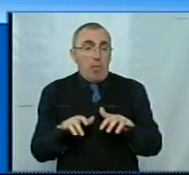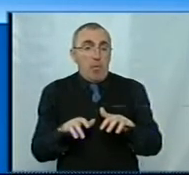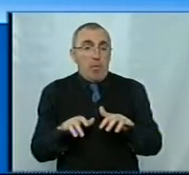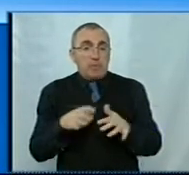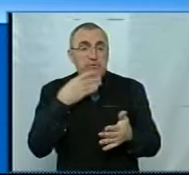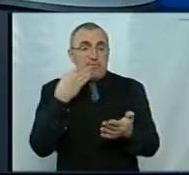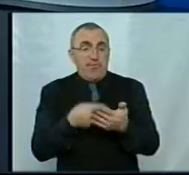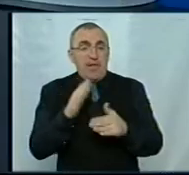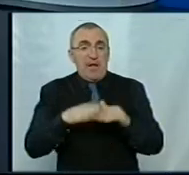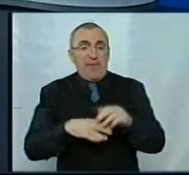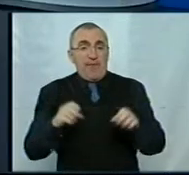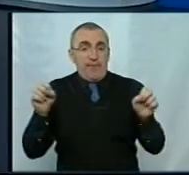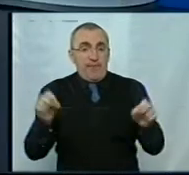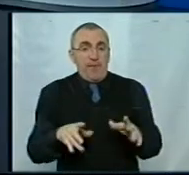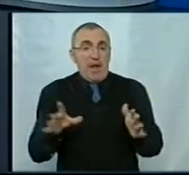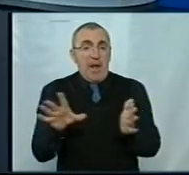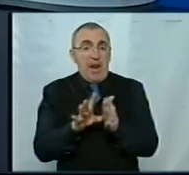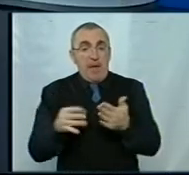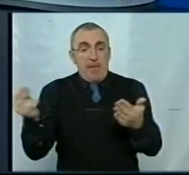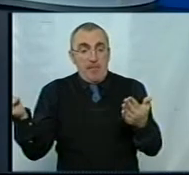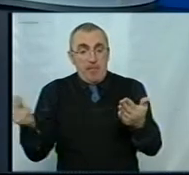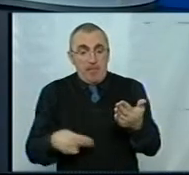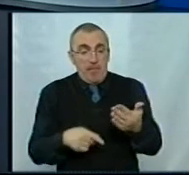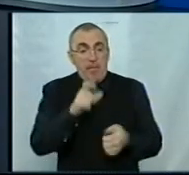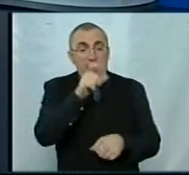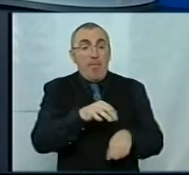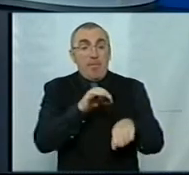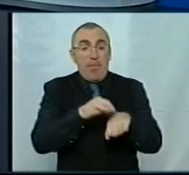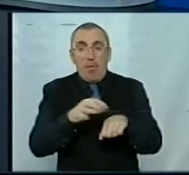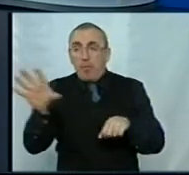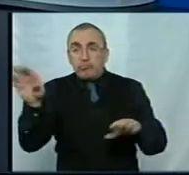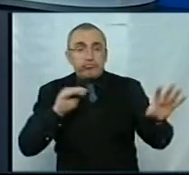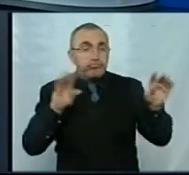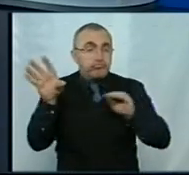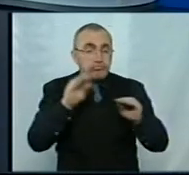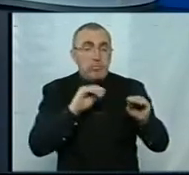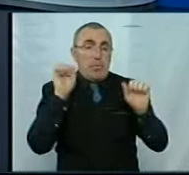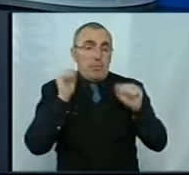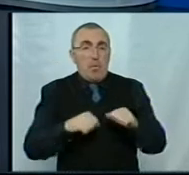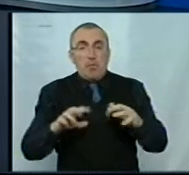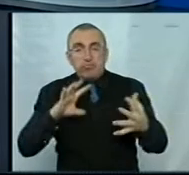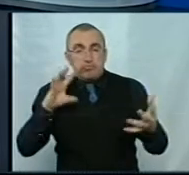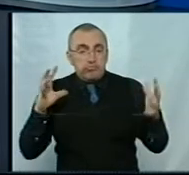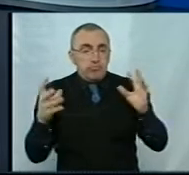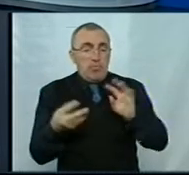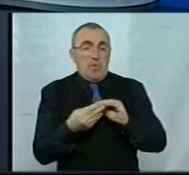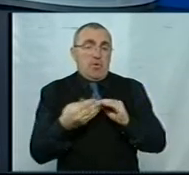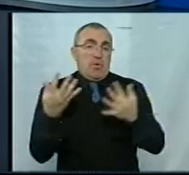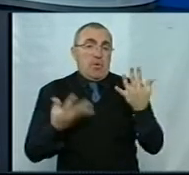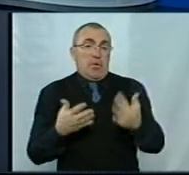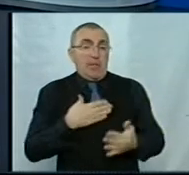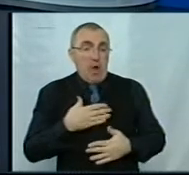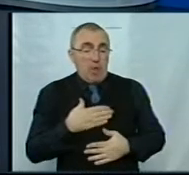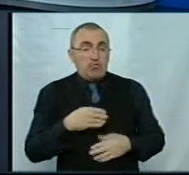кваліфікаційний електронний підпис Підтягнув дані пацієнта, це можна буде обраховувати. Коли ми будемо говорити, що за